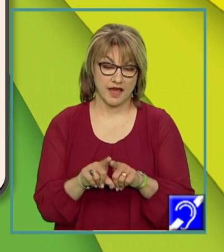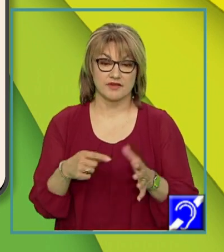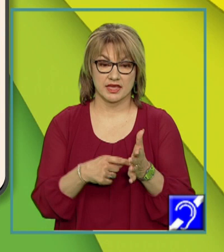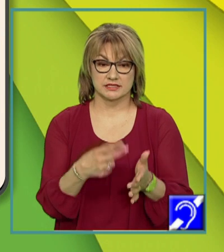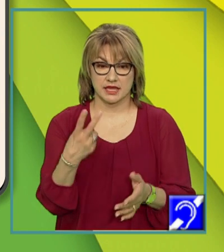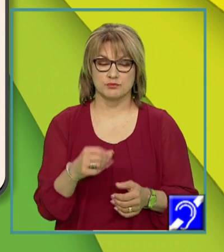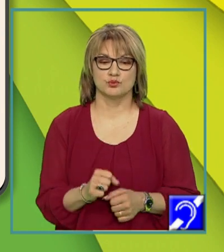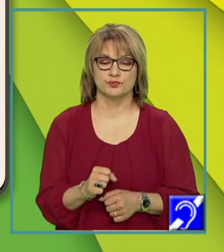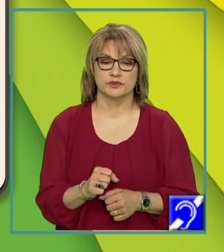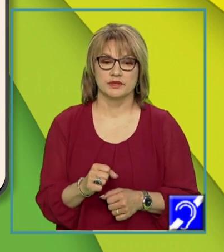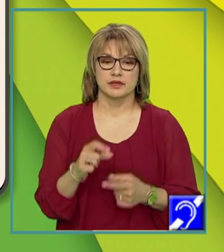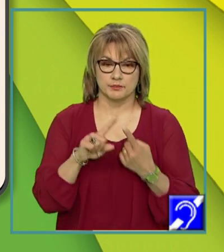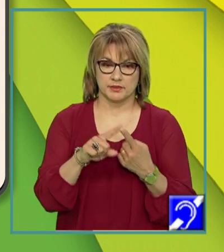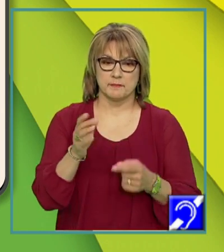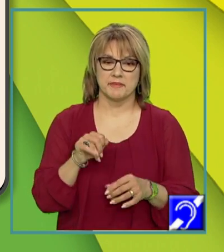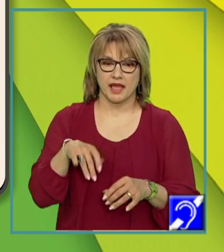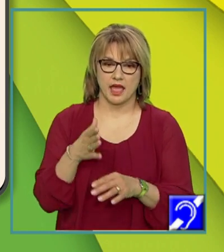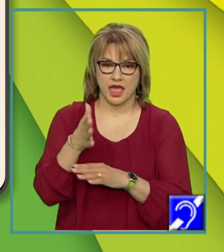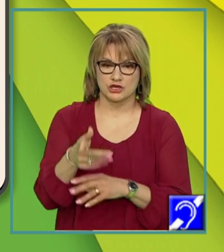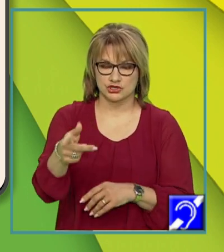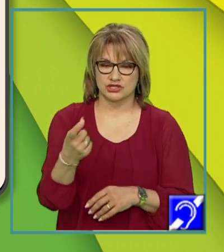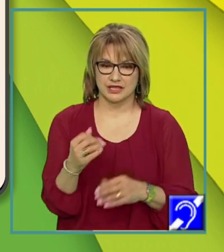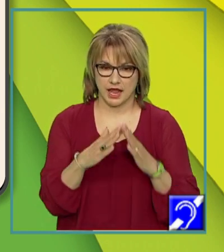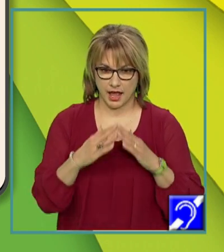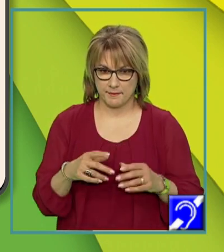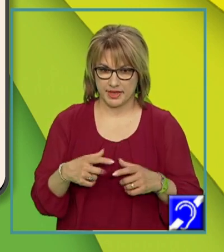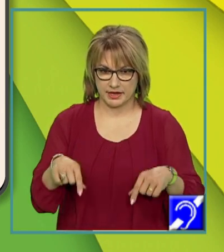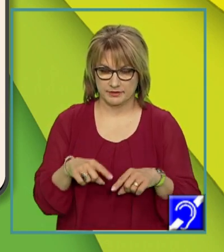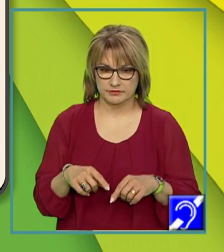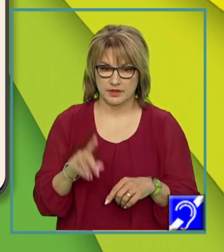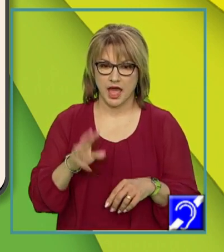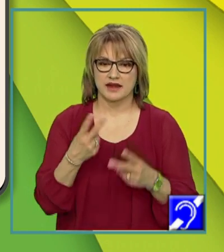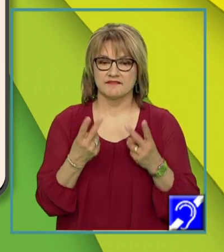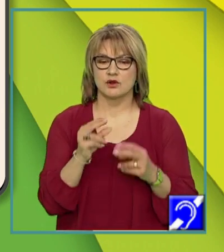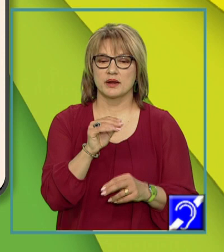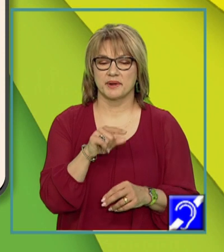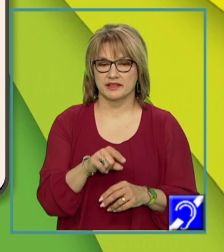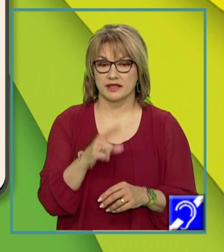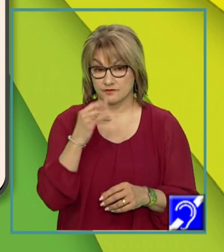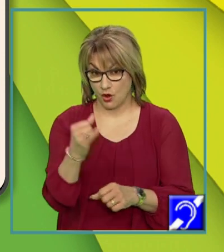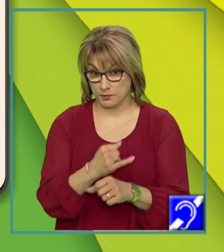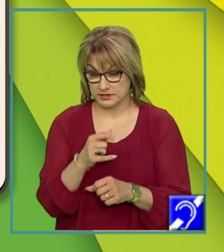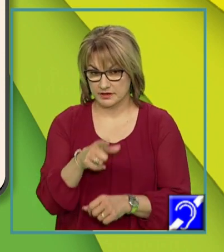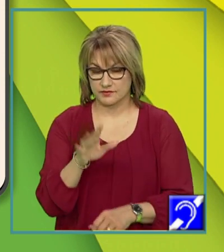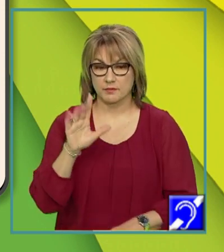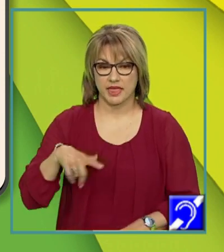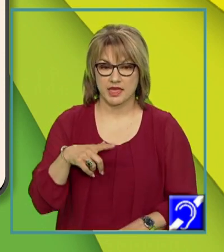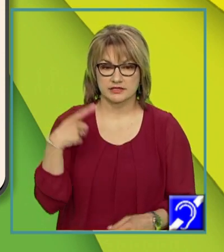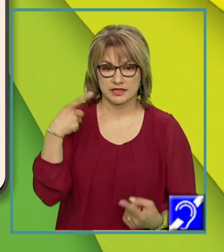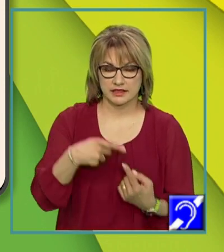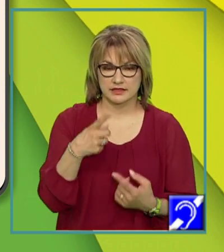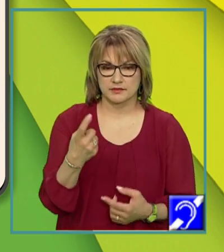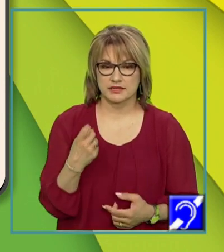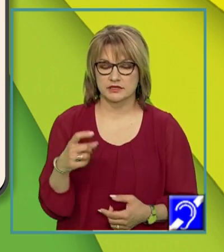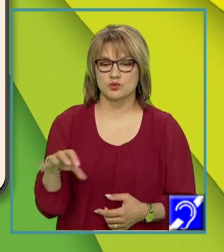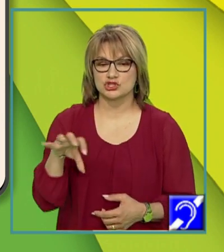exemplu, Mihai a ieșit din încăpere, are valoare predicativă. Observăm că este determinat tot